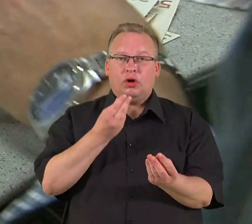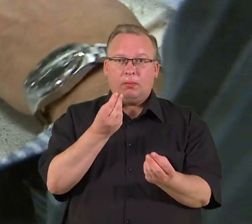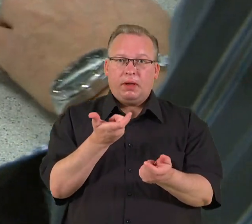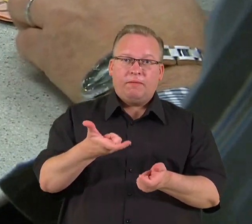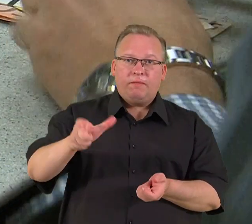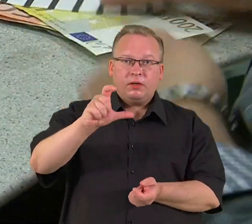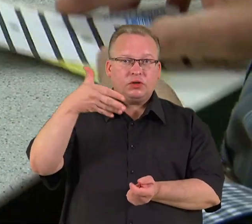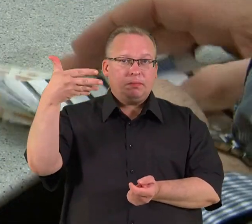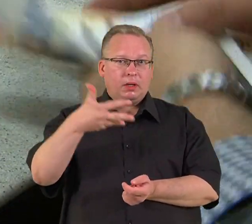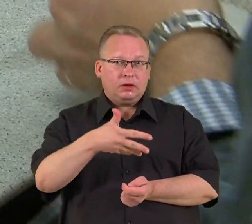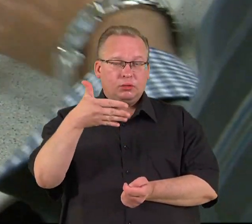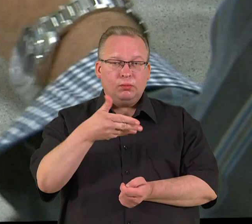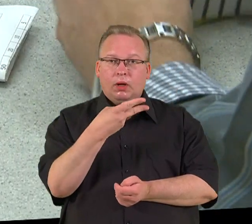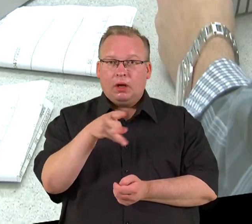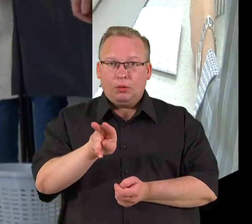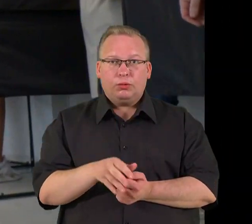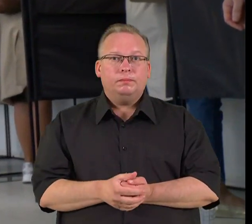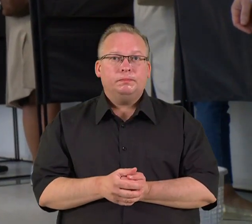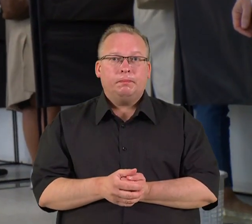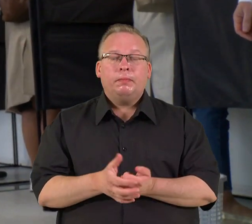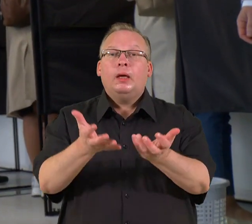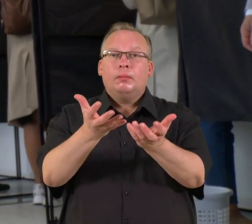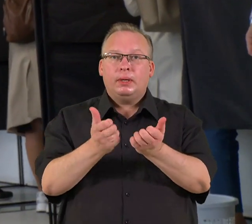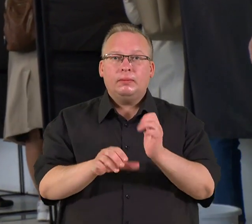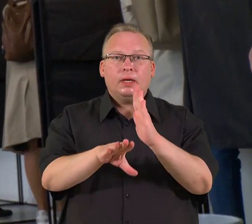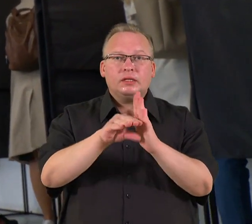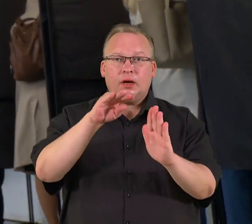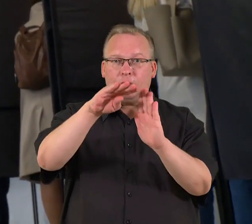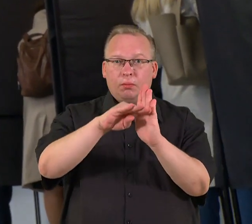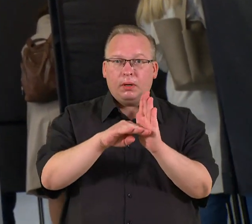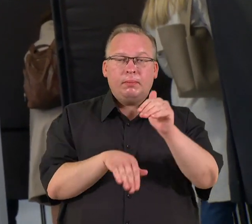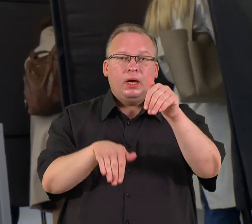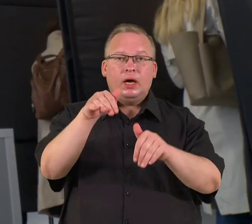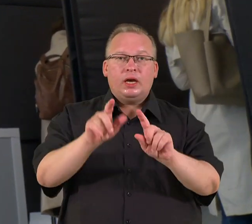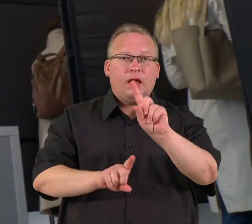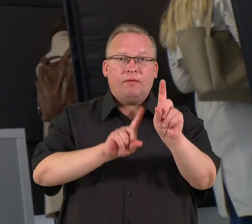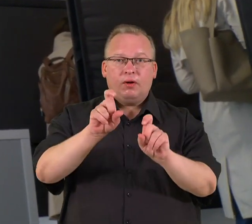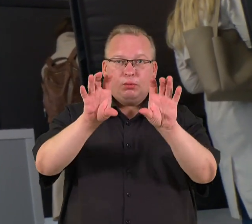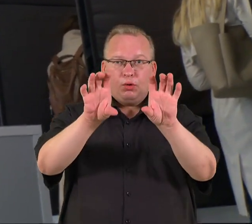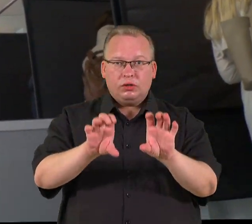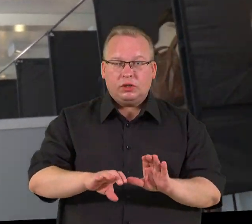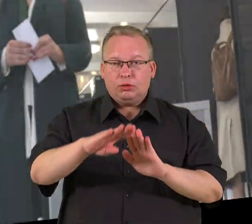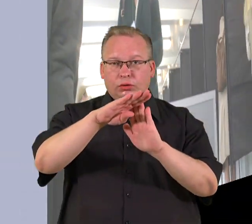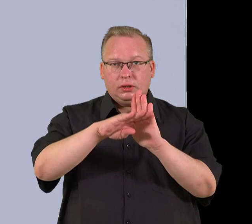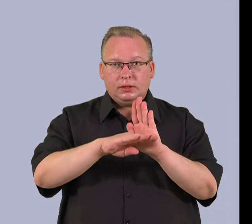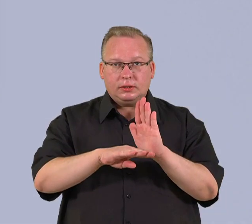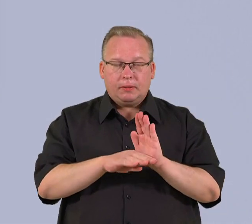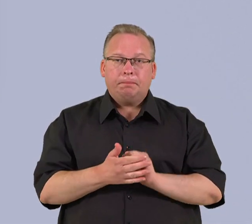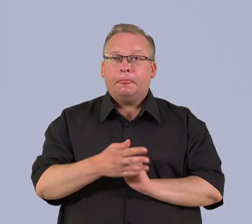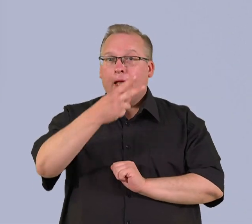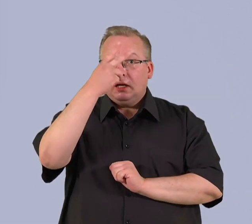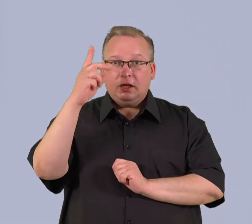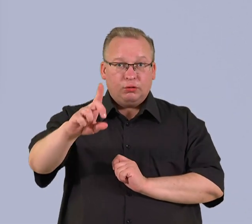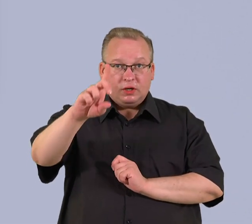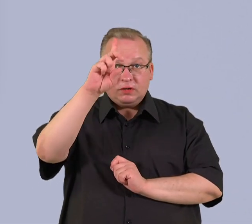viršiančiomis 5 tūkstančius eurų. Primtas rengimų kodeksas ir referendumo konstitucinis įstatymas. Lietuvos